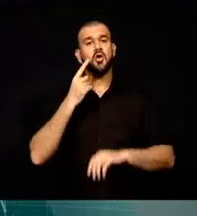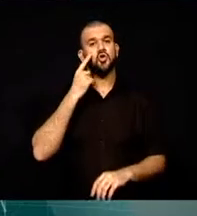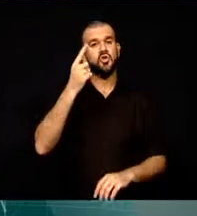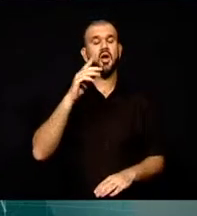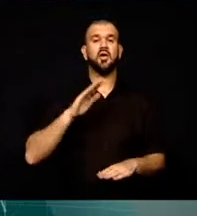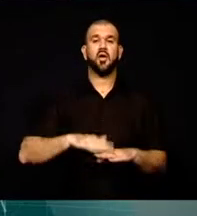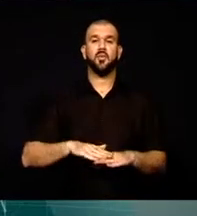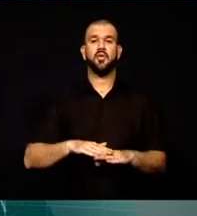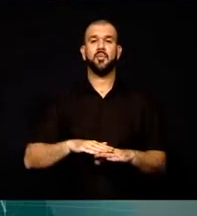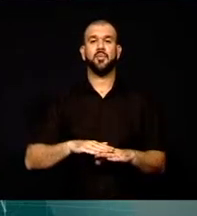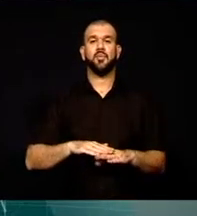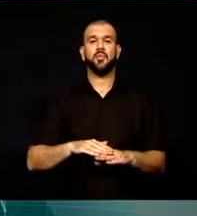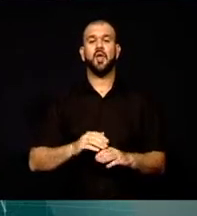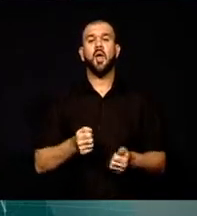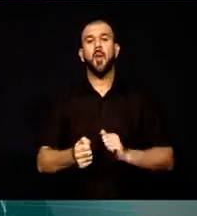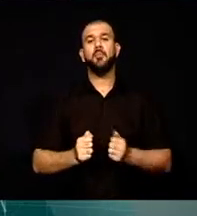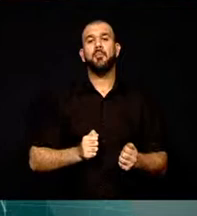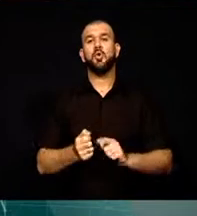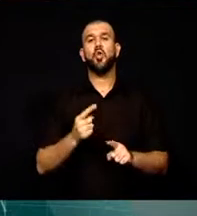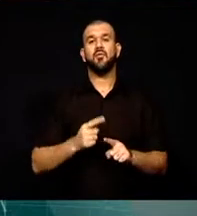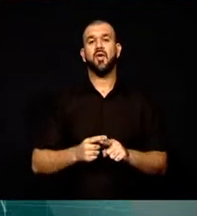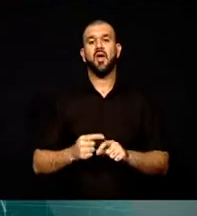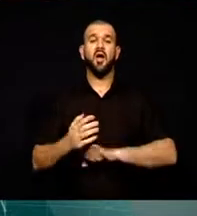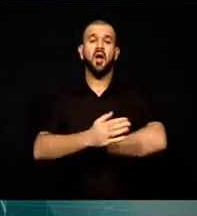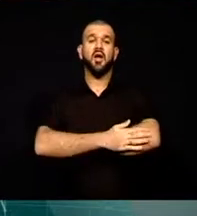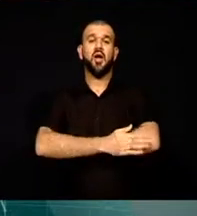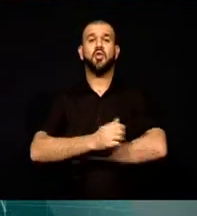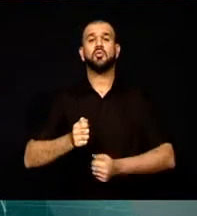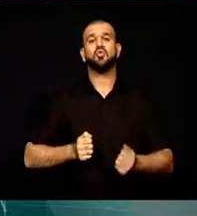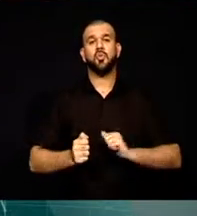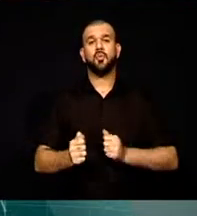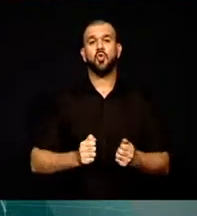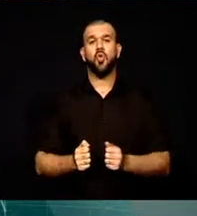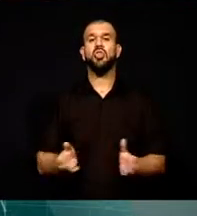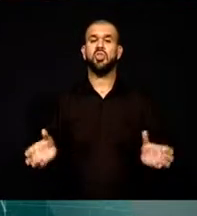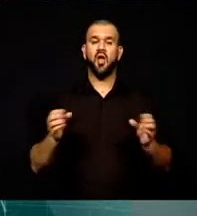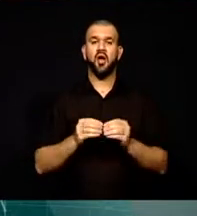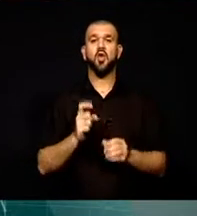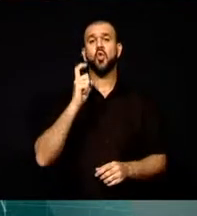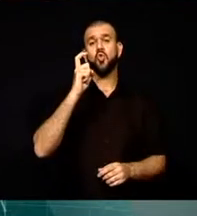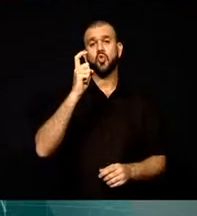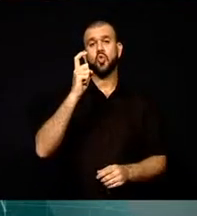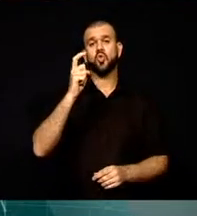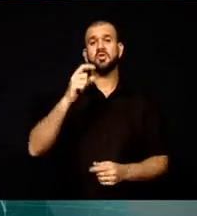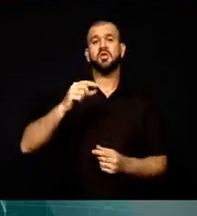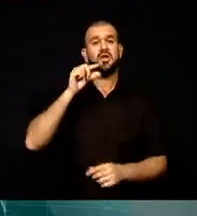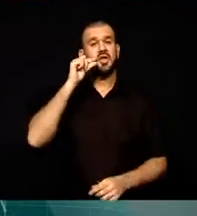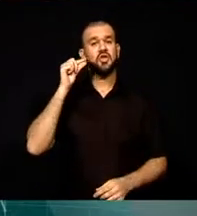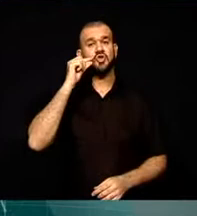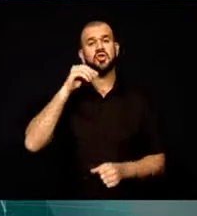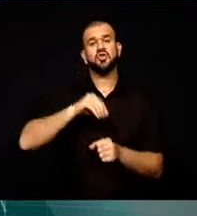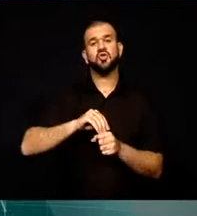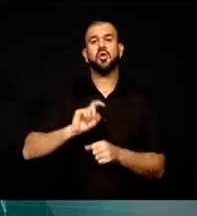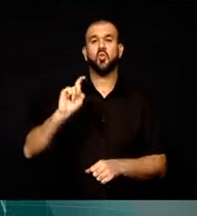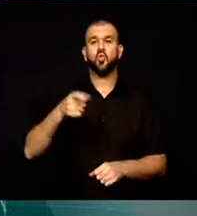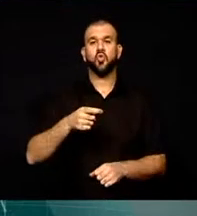kız olaya anbean şahitlik etti. Pilot ve yardımcı pilot dahil 9